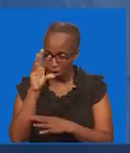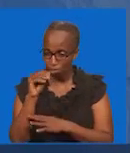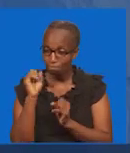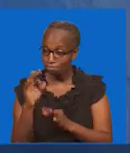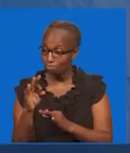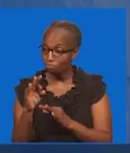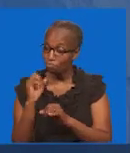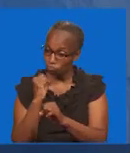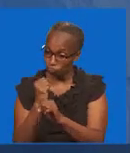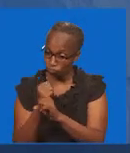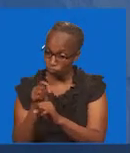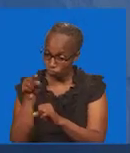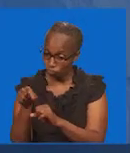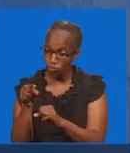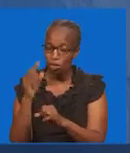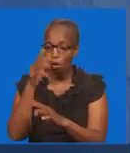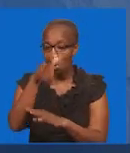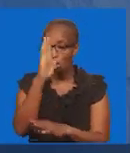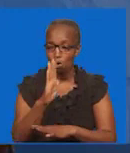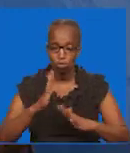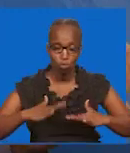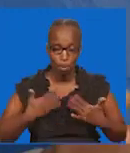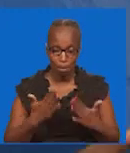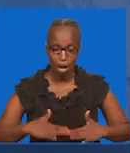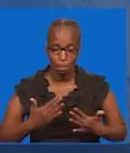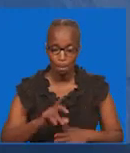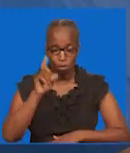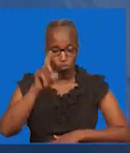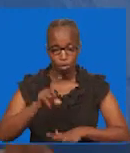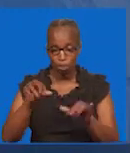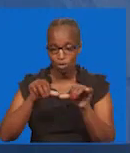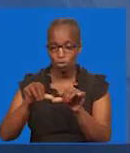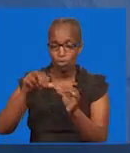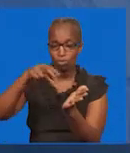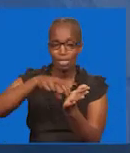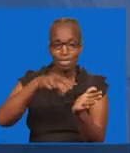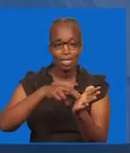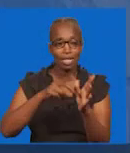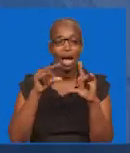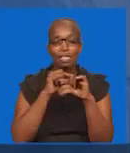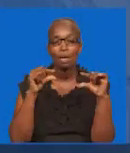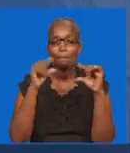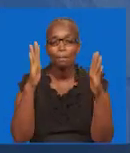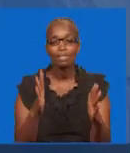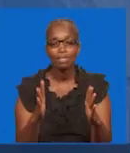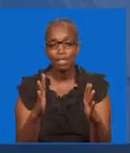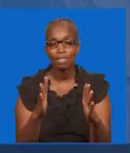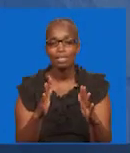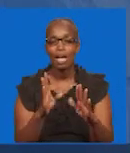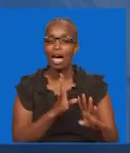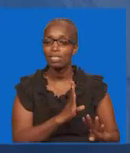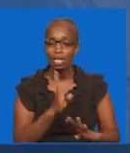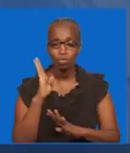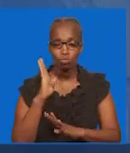not worthy For the Lord Na hakika ukifanya hivyo Mungu watafurahia Tuendele kusimama Kama Watungaji